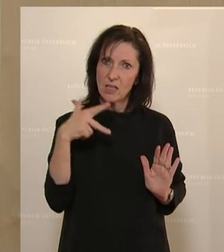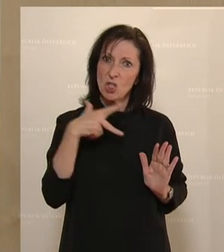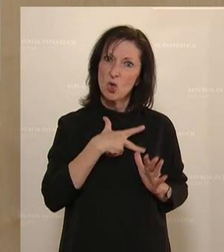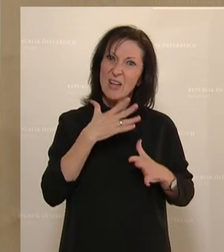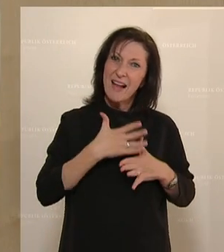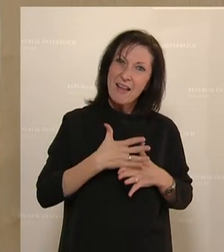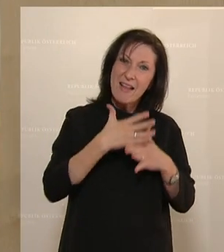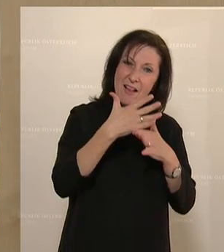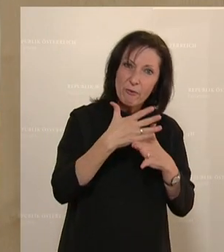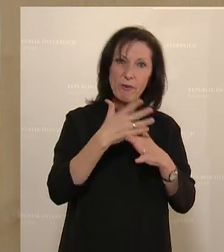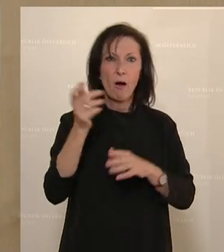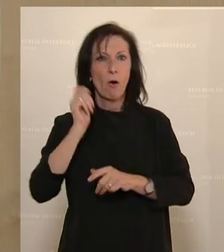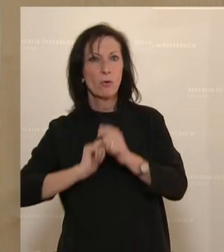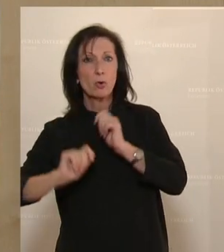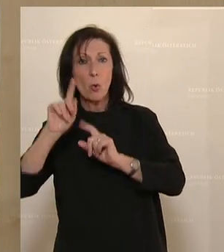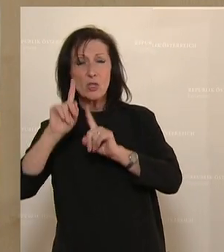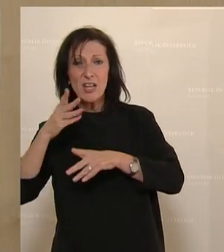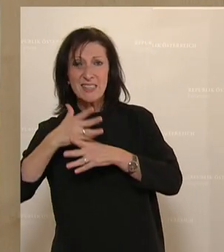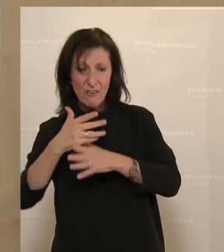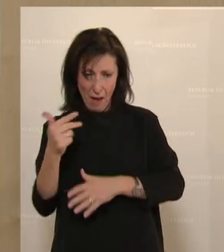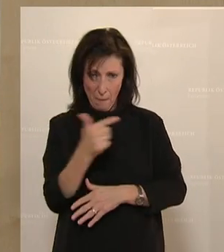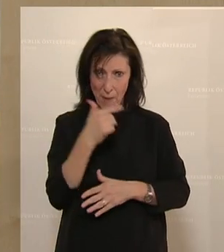Notstandshilfe dezidiert ab.